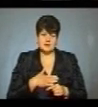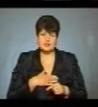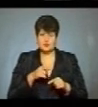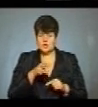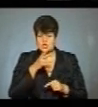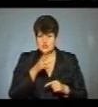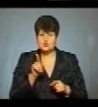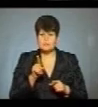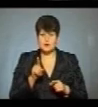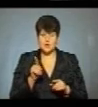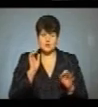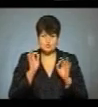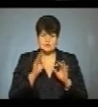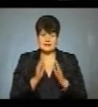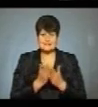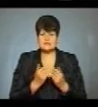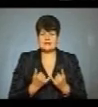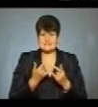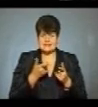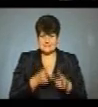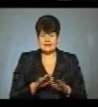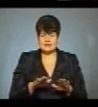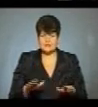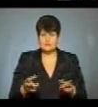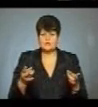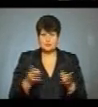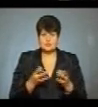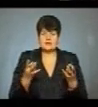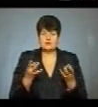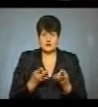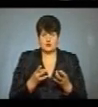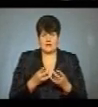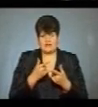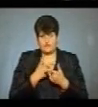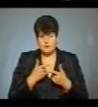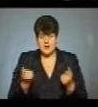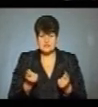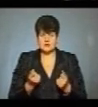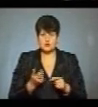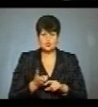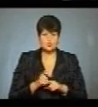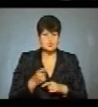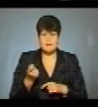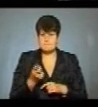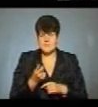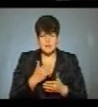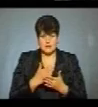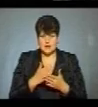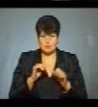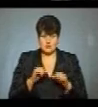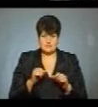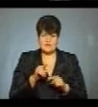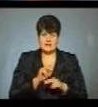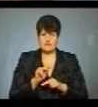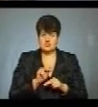щоб озвучити книжечку для цих діточок, які потребують необхідної інформації, адже дуже мало є можливості їм